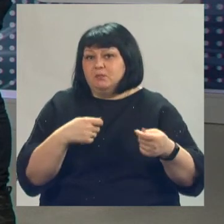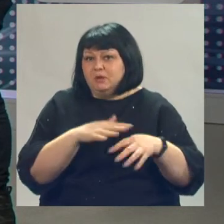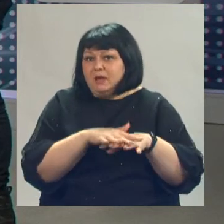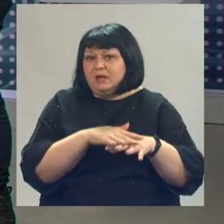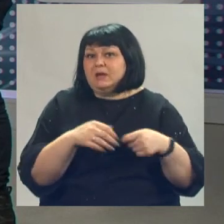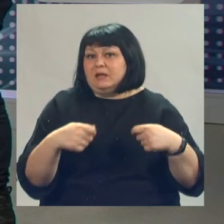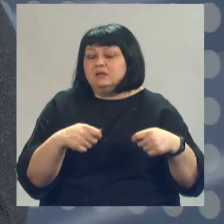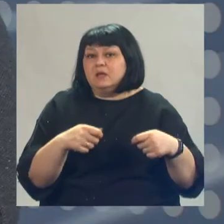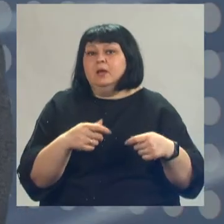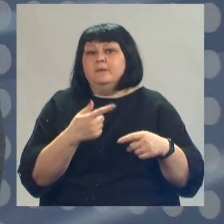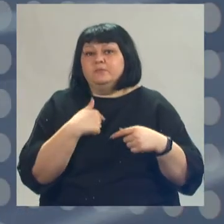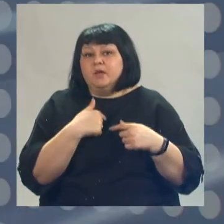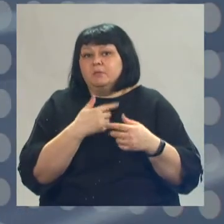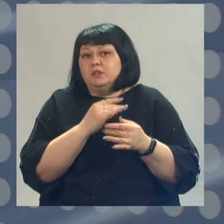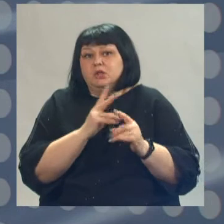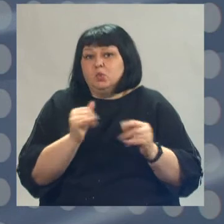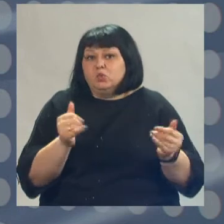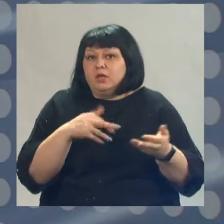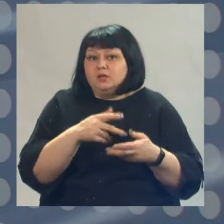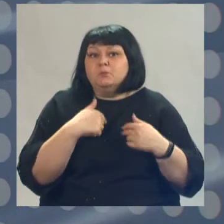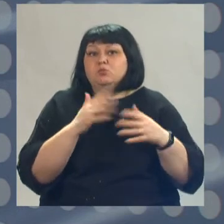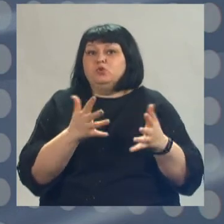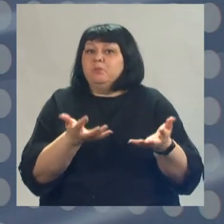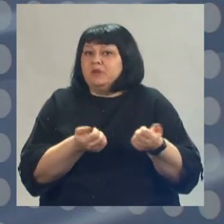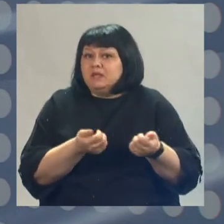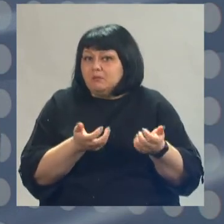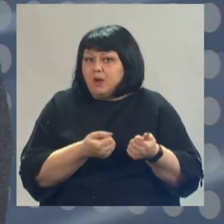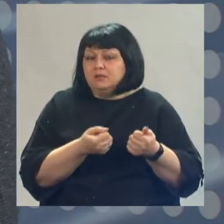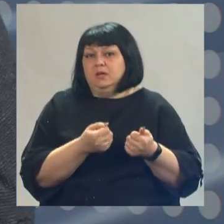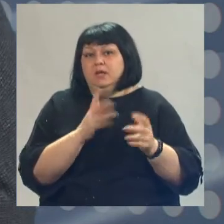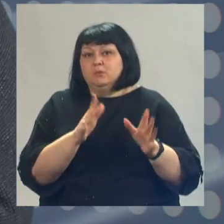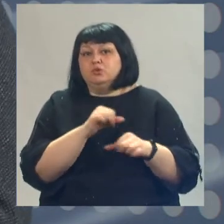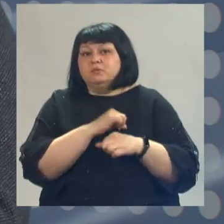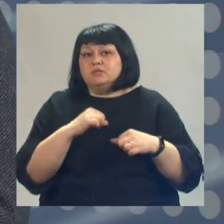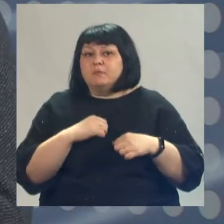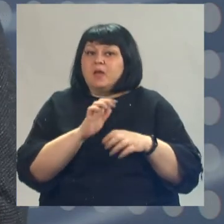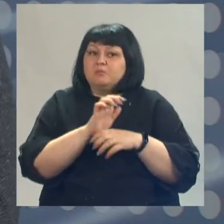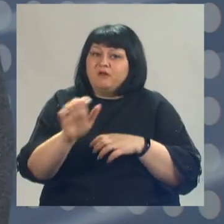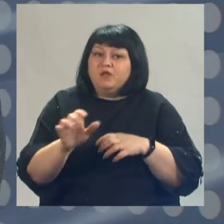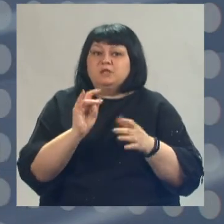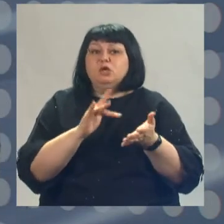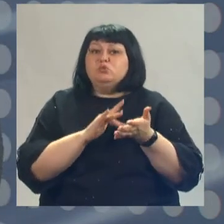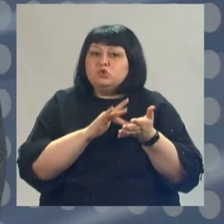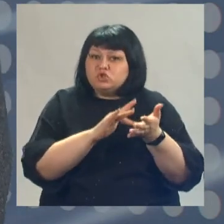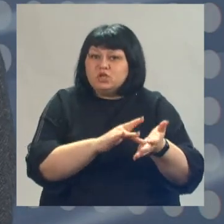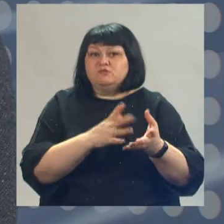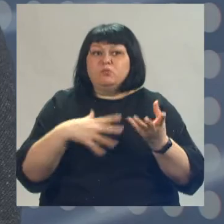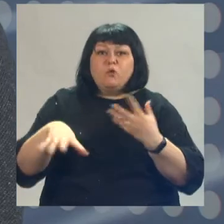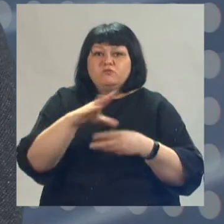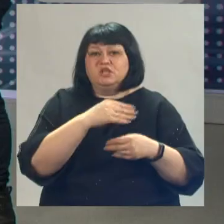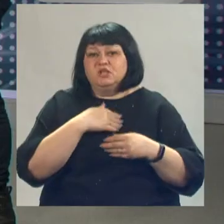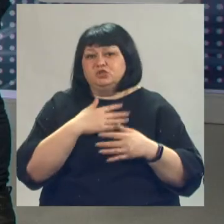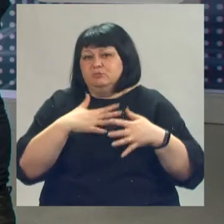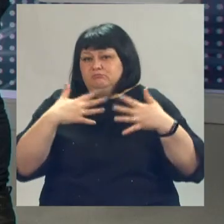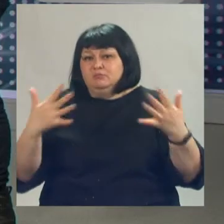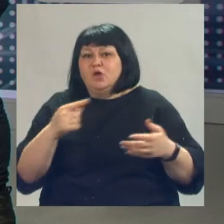деваться нам некуда. Мы будем принимать их и будем сами отправлять и путешествовать по всей нашей необъятной родине.